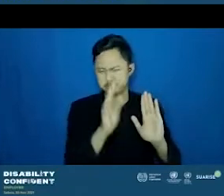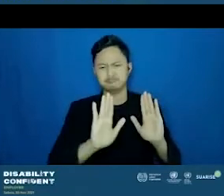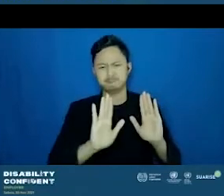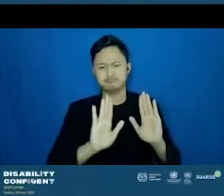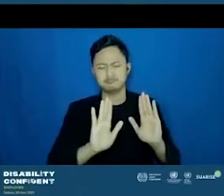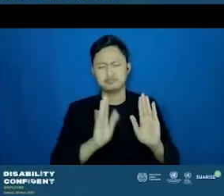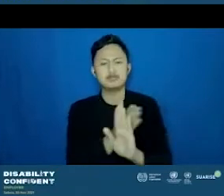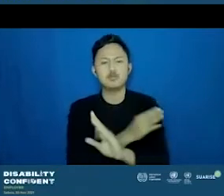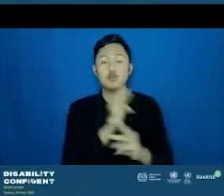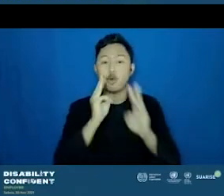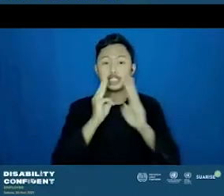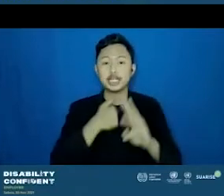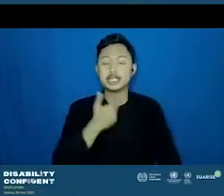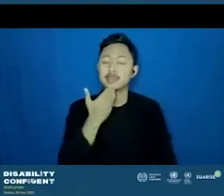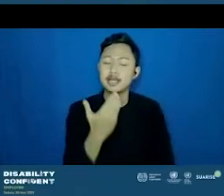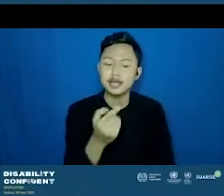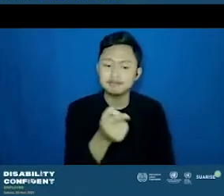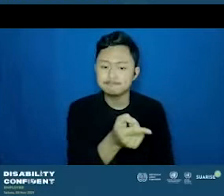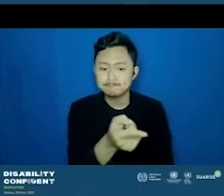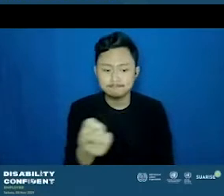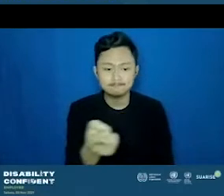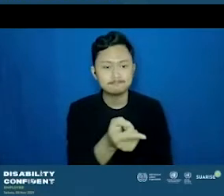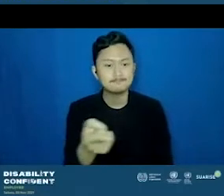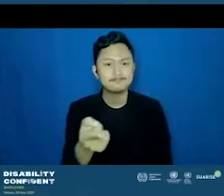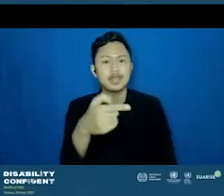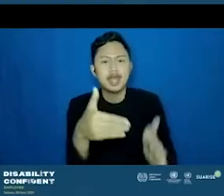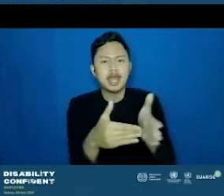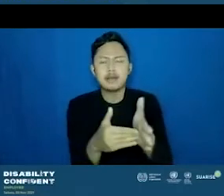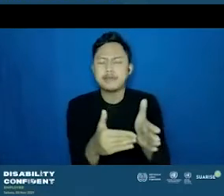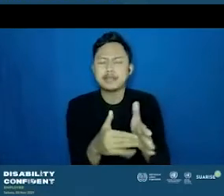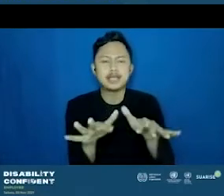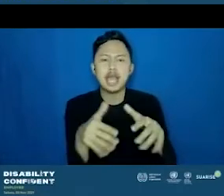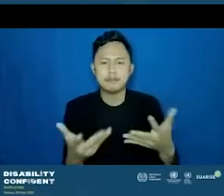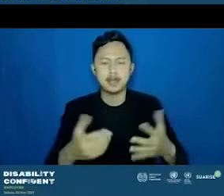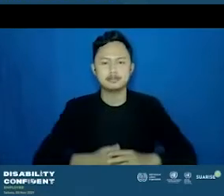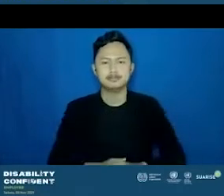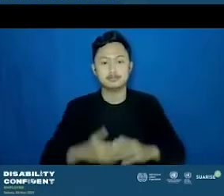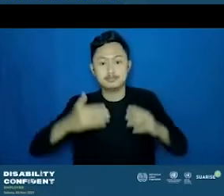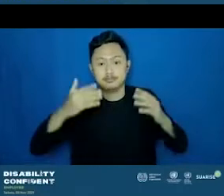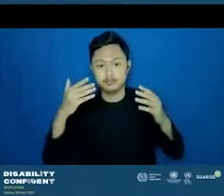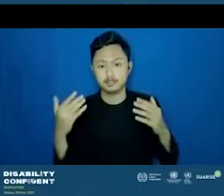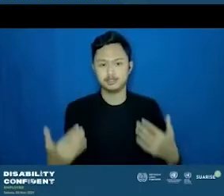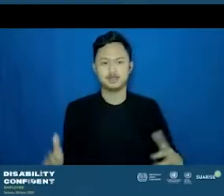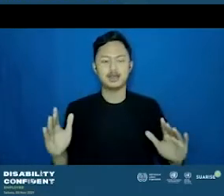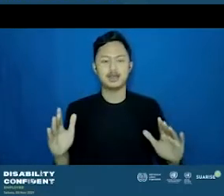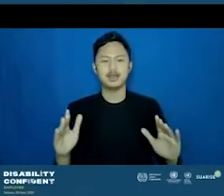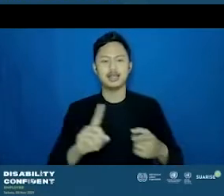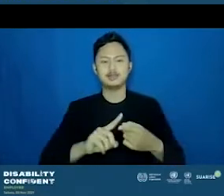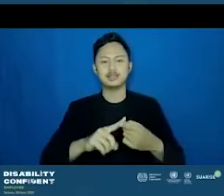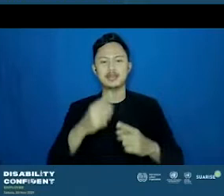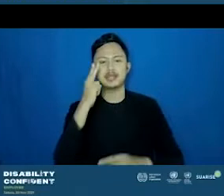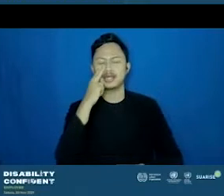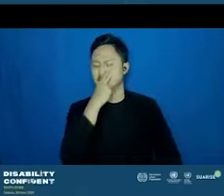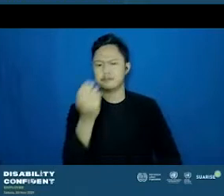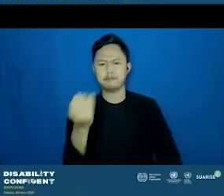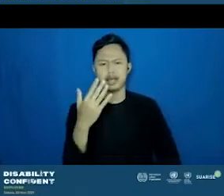gitu, terus saya bertanya bahwa apa nih yang keterbatasan apa yang ada gitu. Kemudian dari pengentunan netra bilang bahwa ya pokoknya